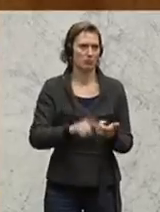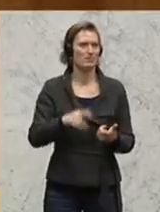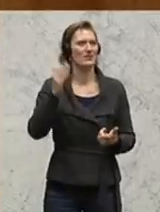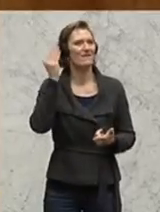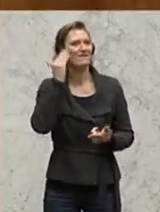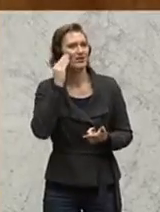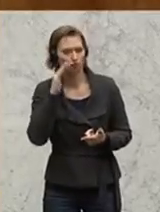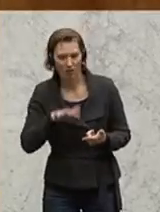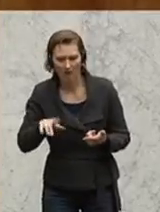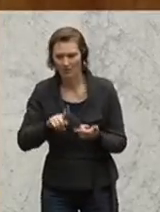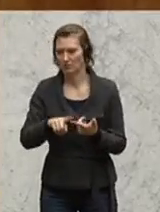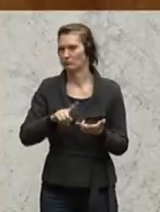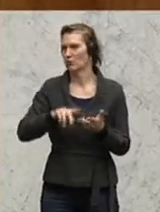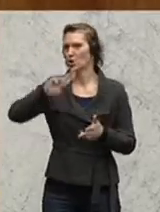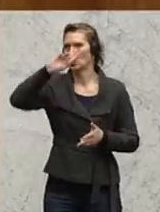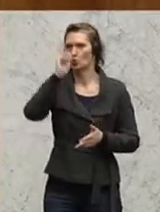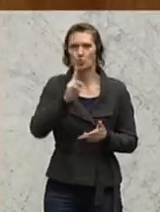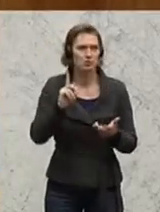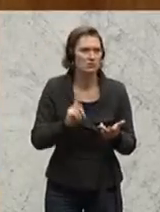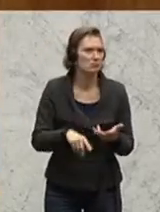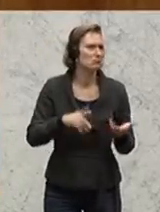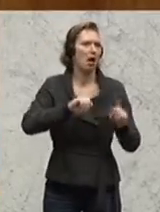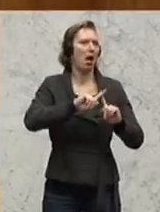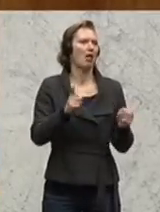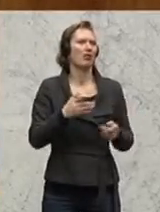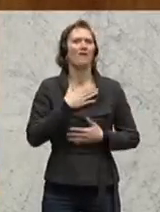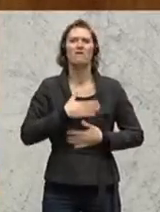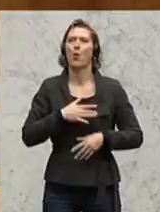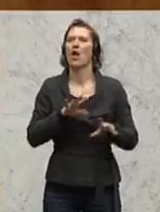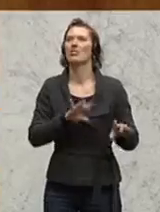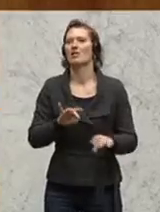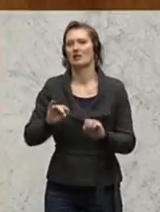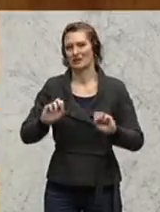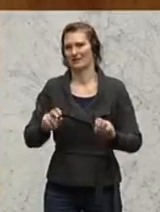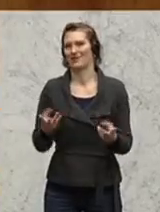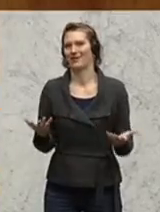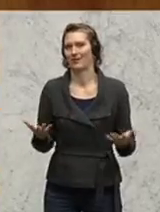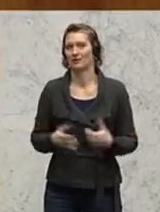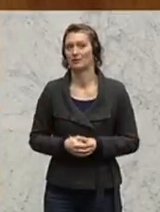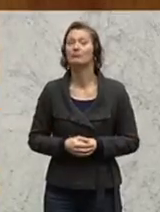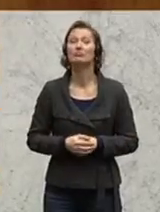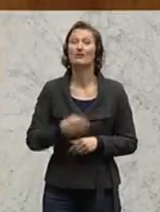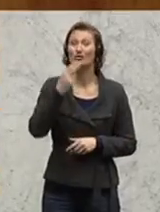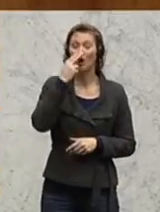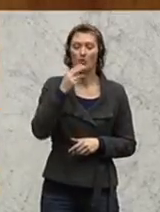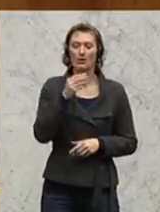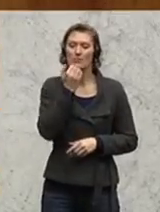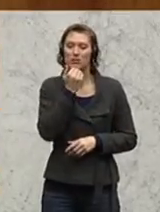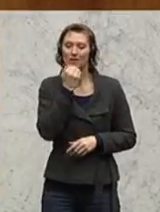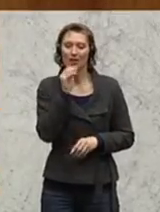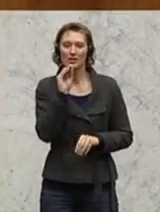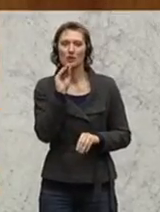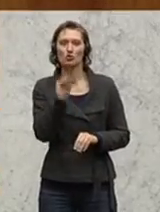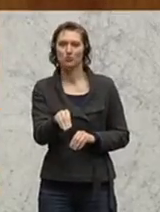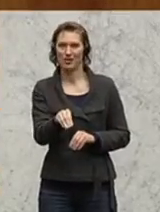Wissenschaft, in der Kunst oder ob das für einen anderen wohltätigen Zweck ist. Wenn man sich die Privatspenden in den